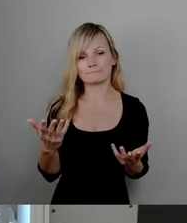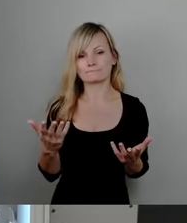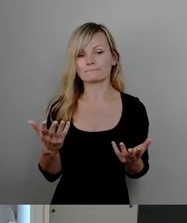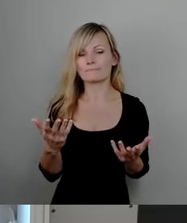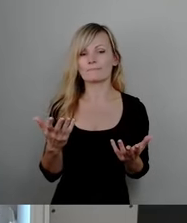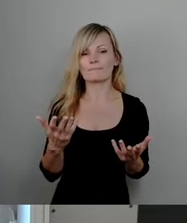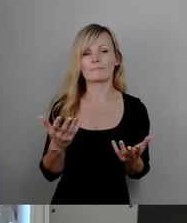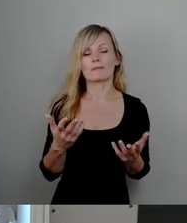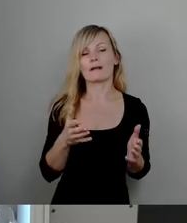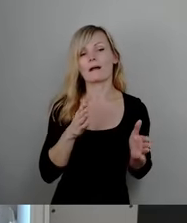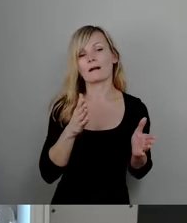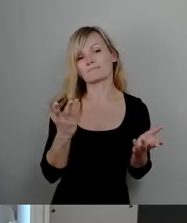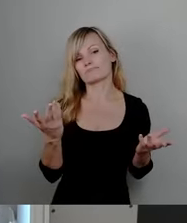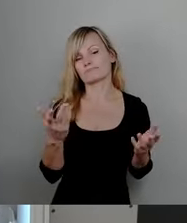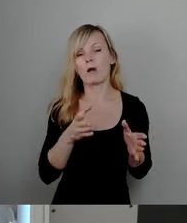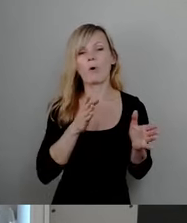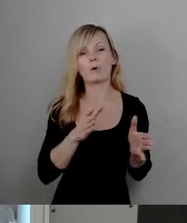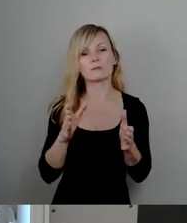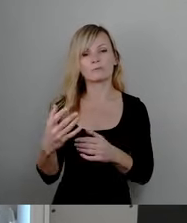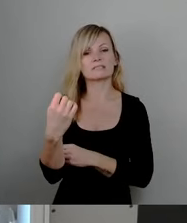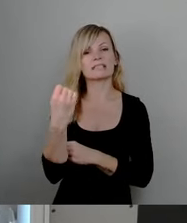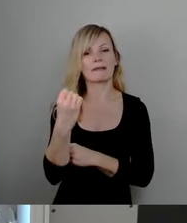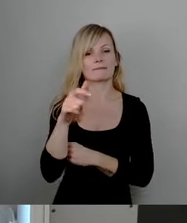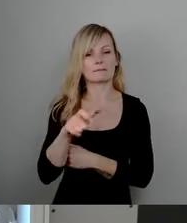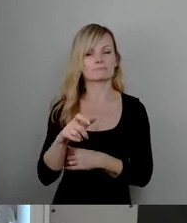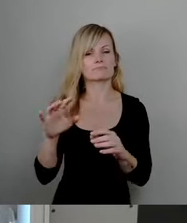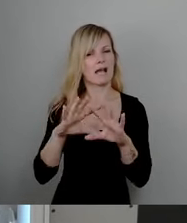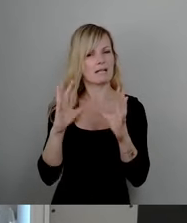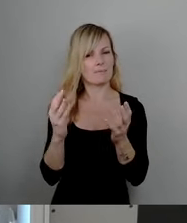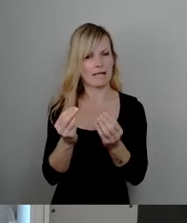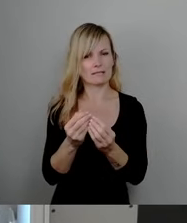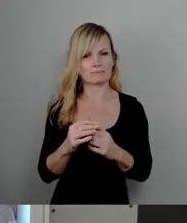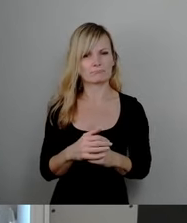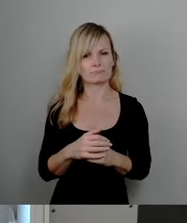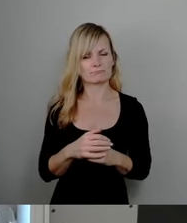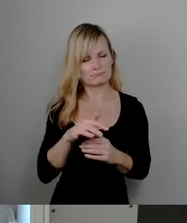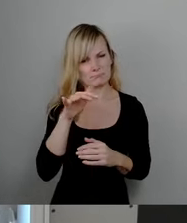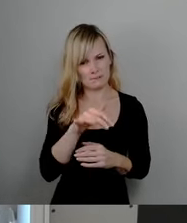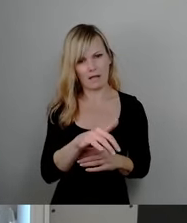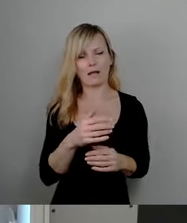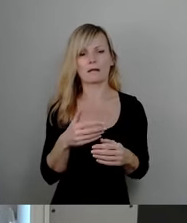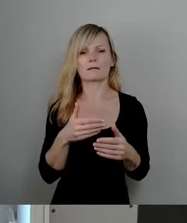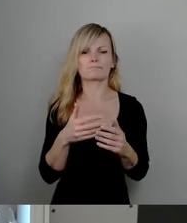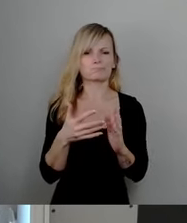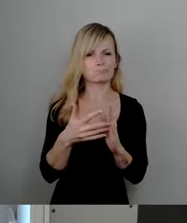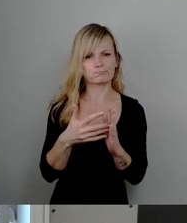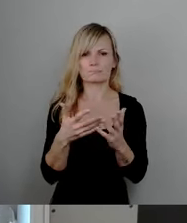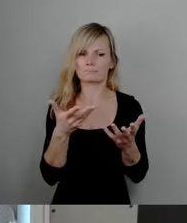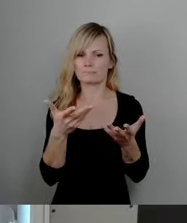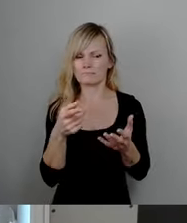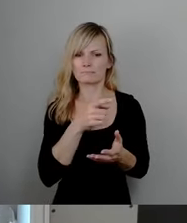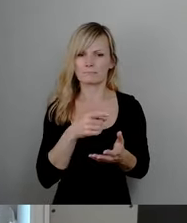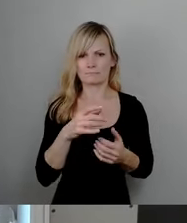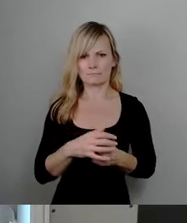Ordnungskräften, ich formuliere es mal allgemein, dort vor Ort sind. Und zwar nicht nur deswegen, um den